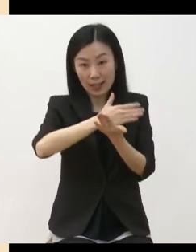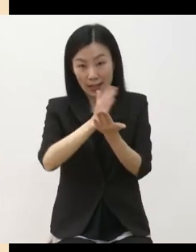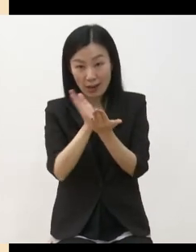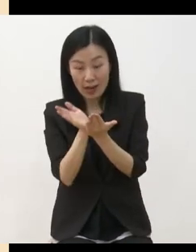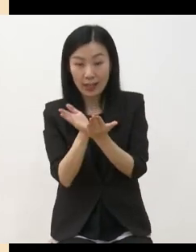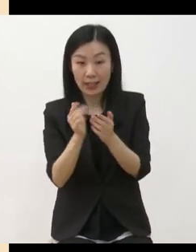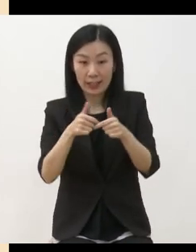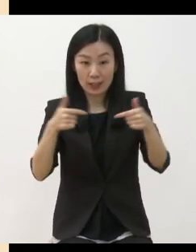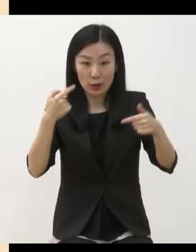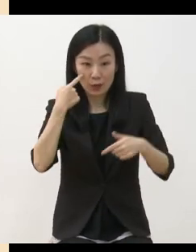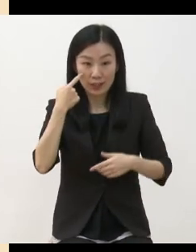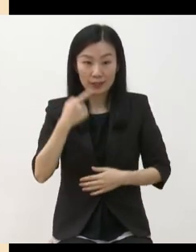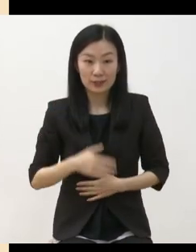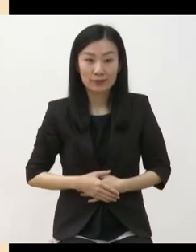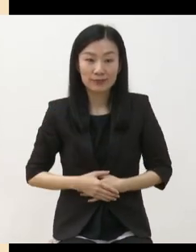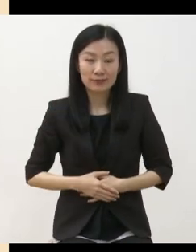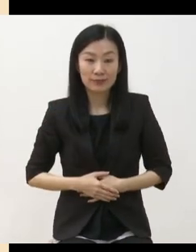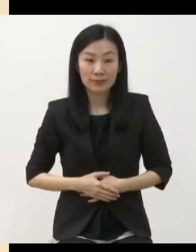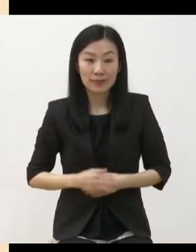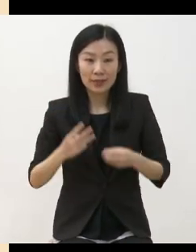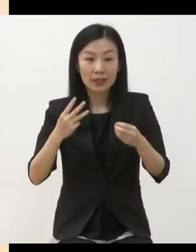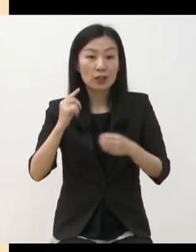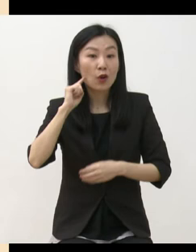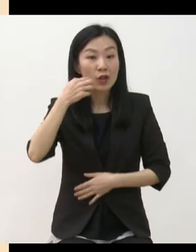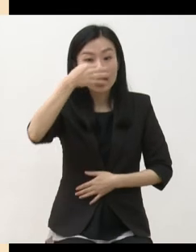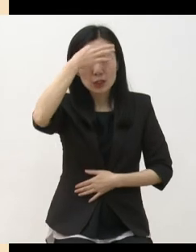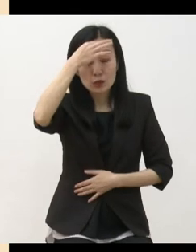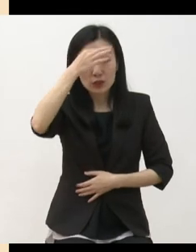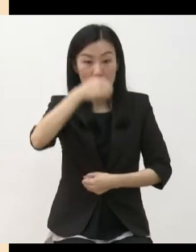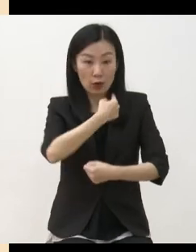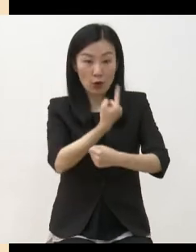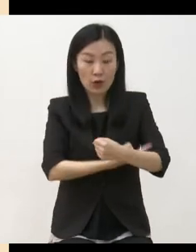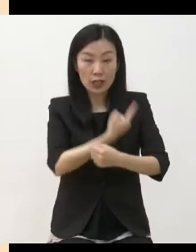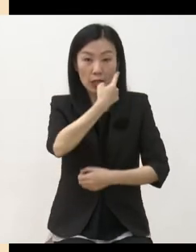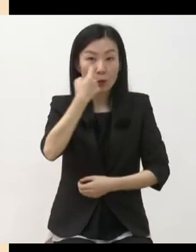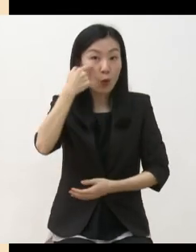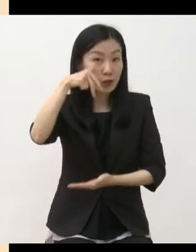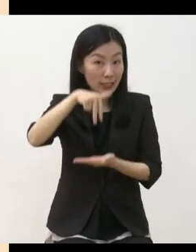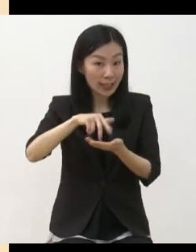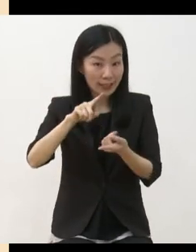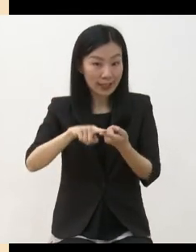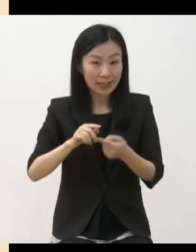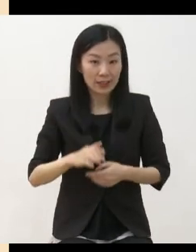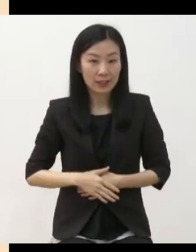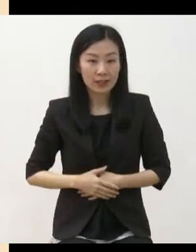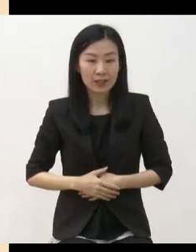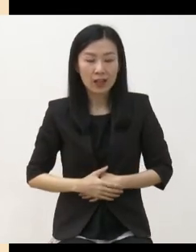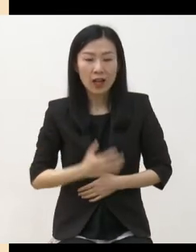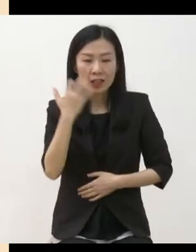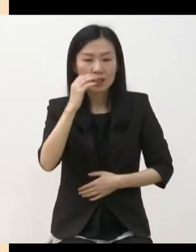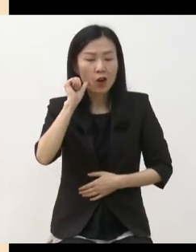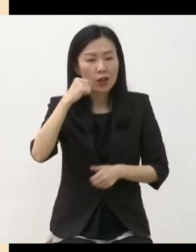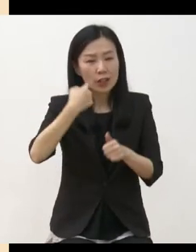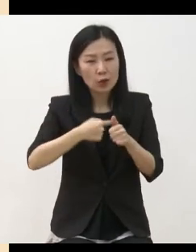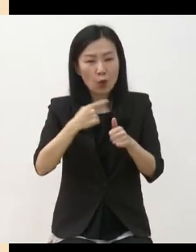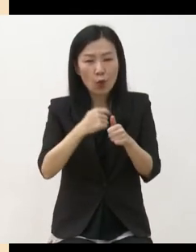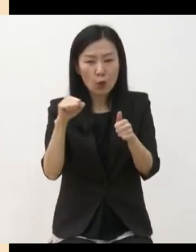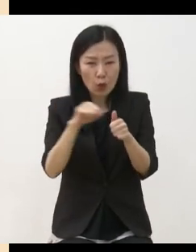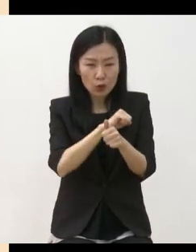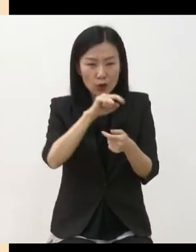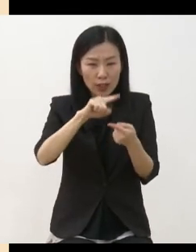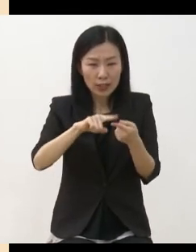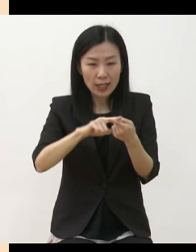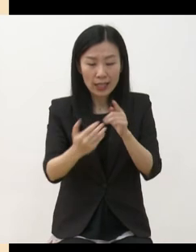세 번째 예술인 권리 보장과 관련된 사항들입니다 성희롱 성폭력 예방 제도를 획기적으로